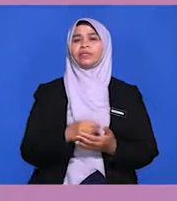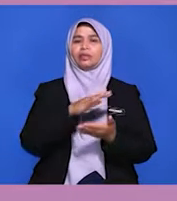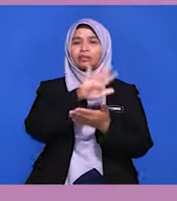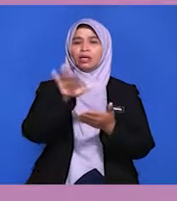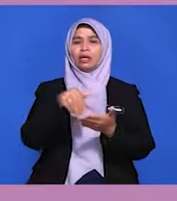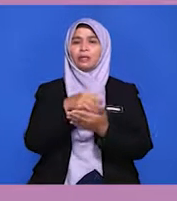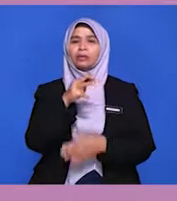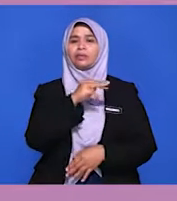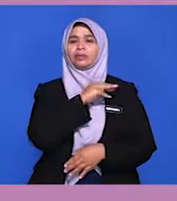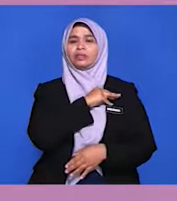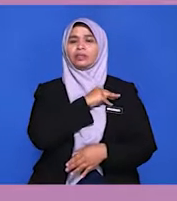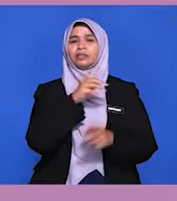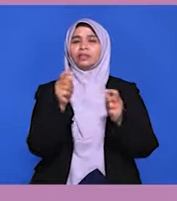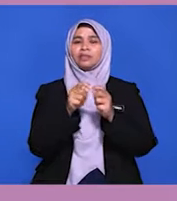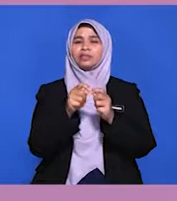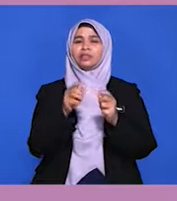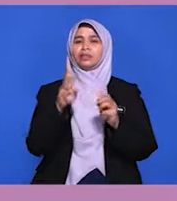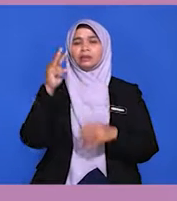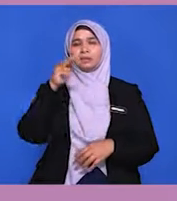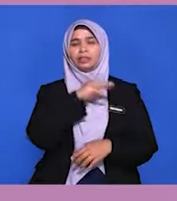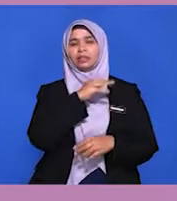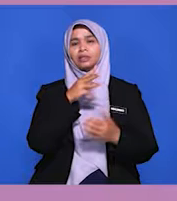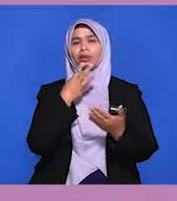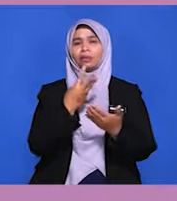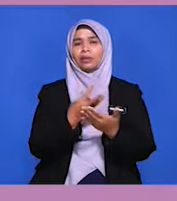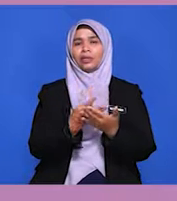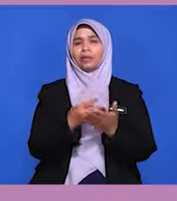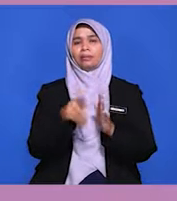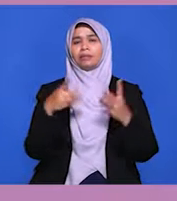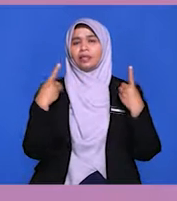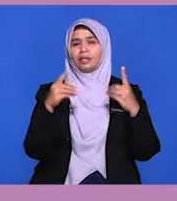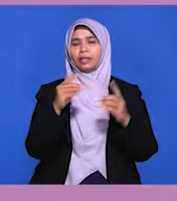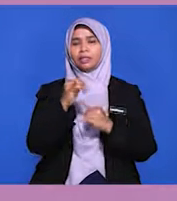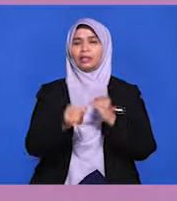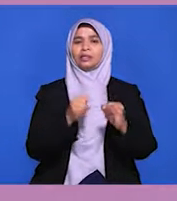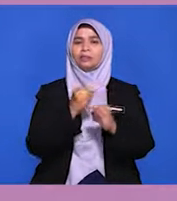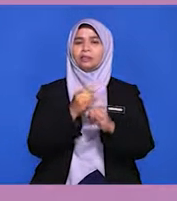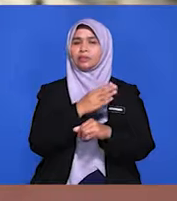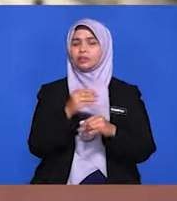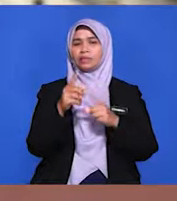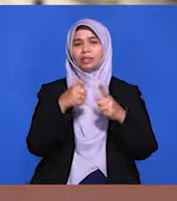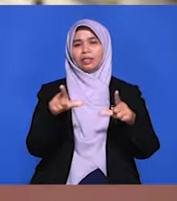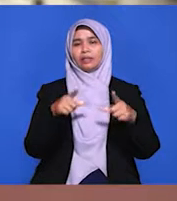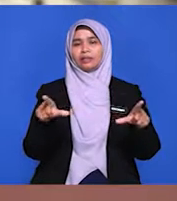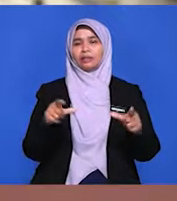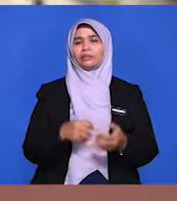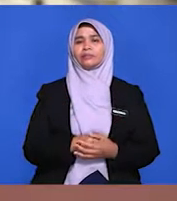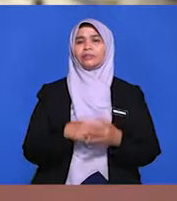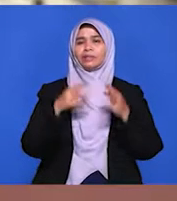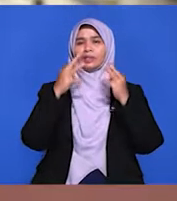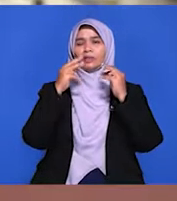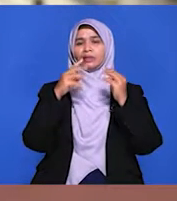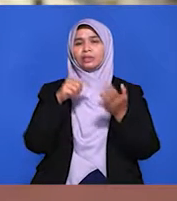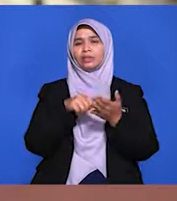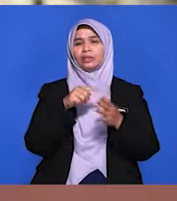semua menteri seperti Menteri Keuangan ASEAN, Menteri Perdagangan Antarabangsa dan sebagainya. Mesyuarat tersebut